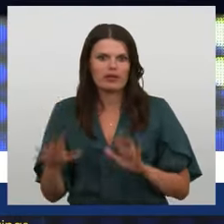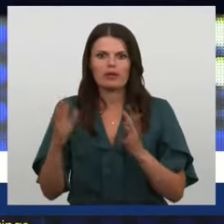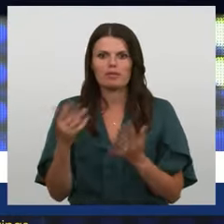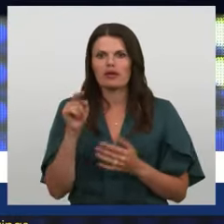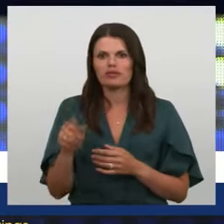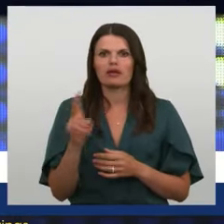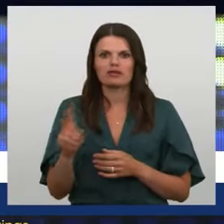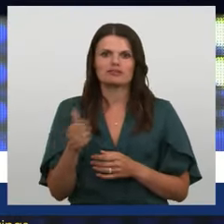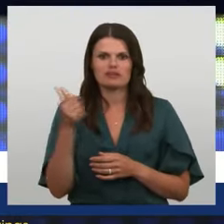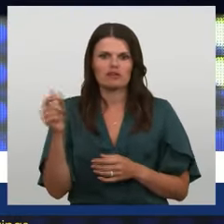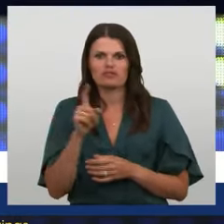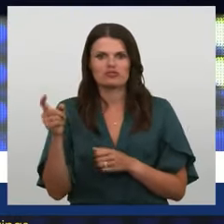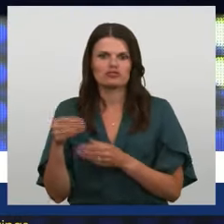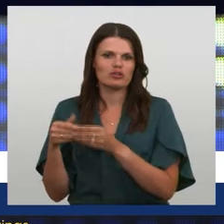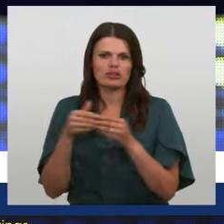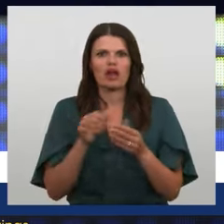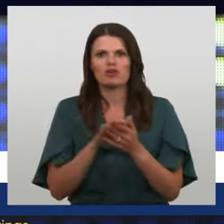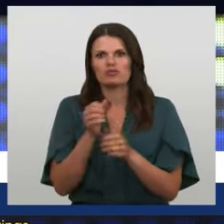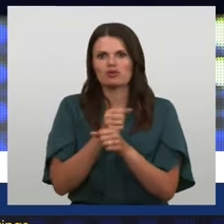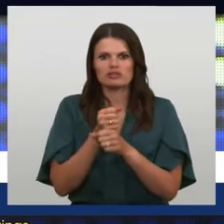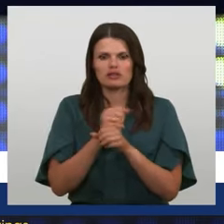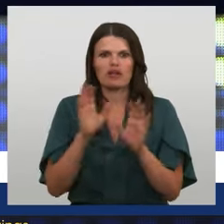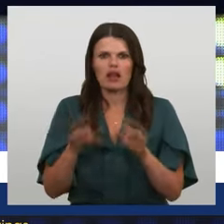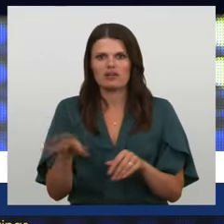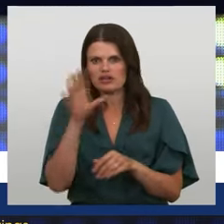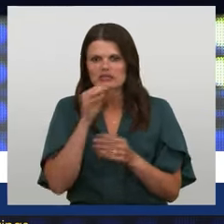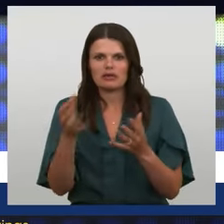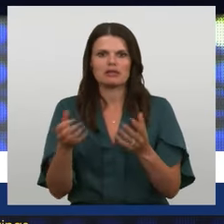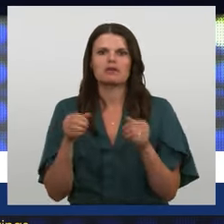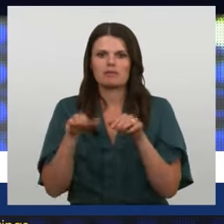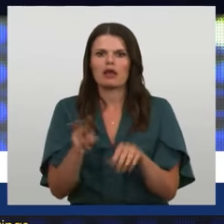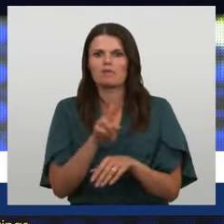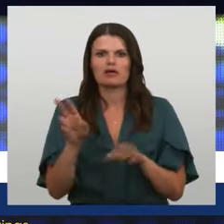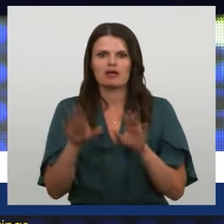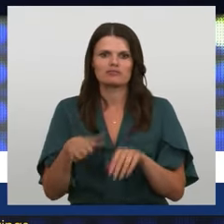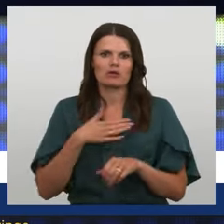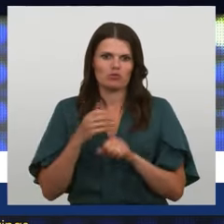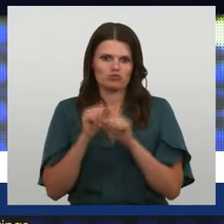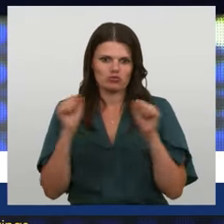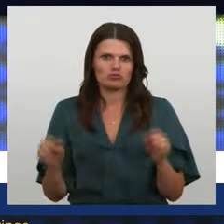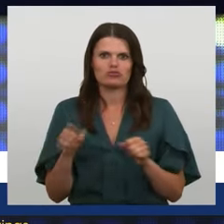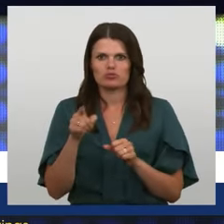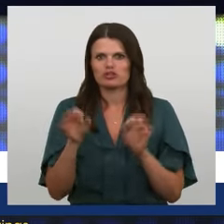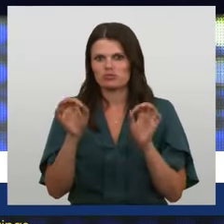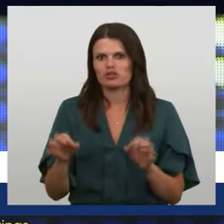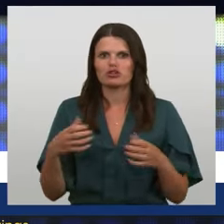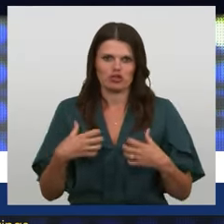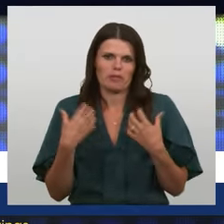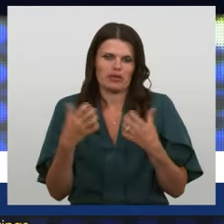tas, ka viņš ir jāveda uz kafiju, lai varētu spēt pieņemt lēmums, kas ir par mūsu drošību, tas ir patiešām biedējoši.